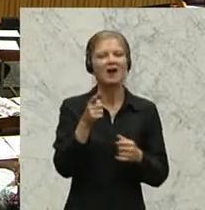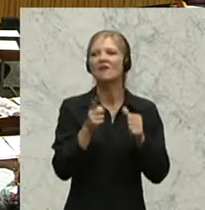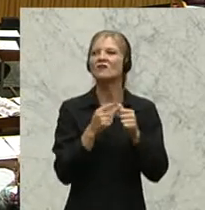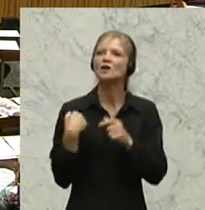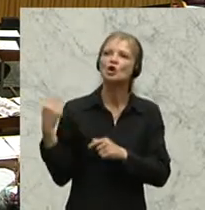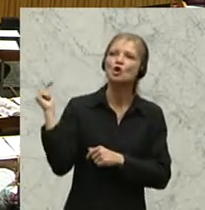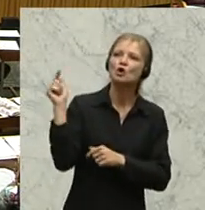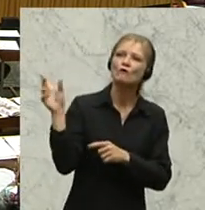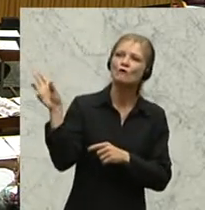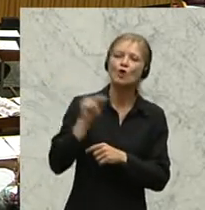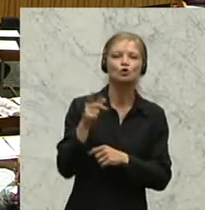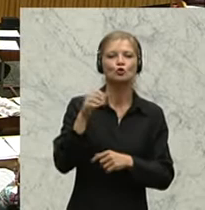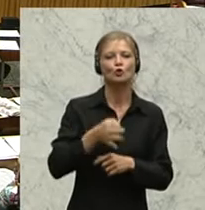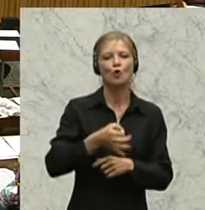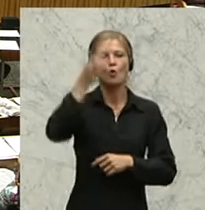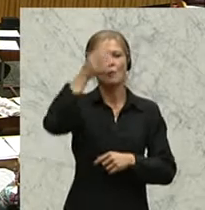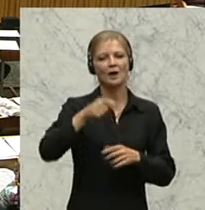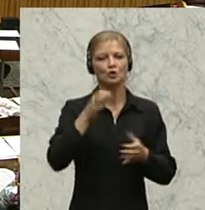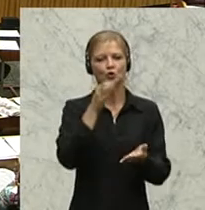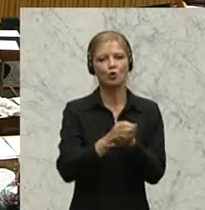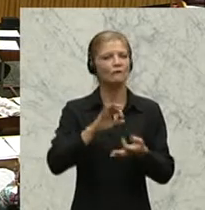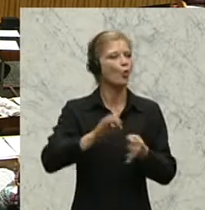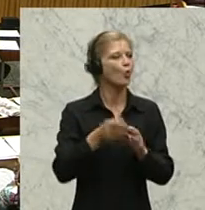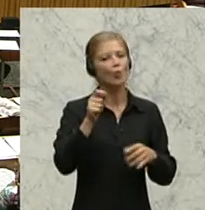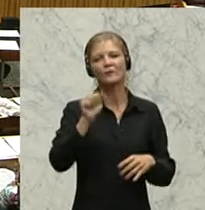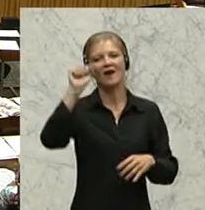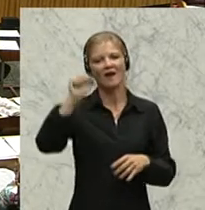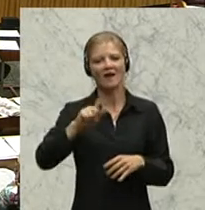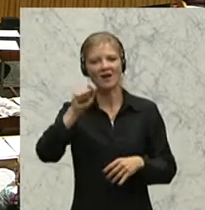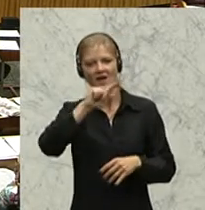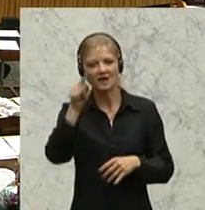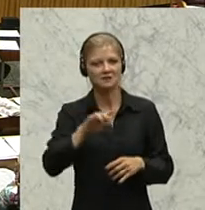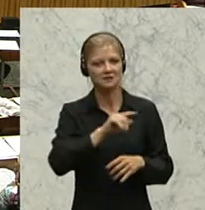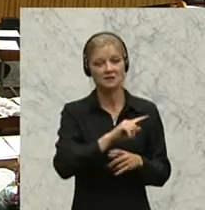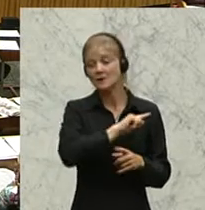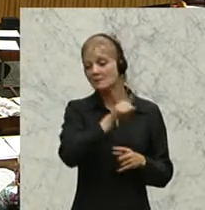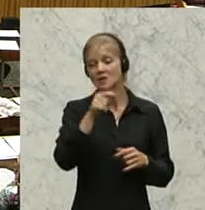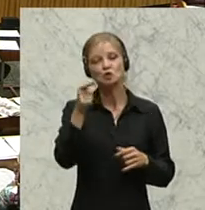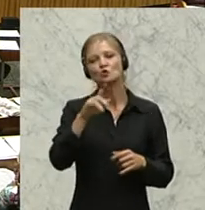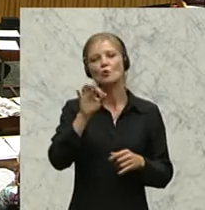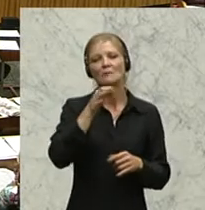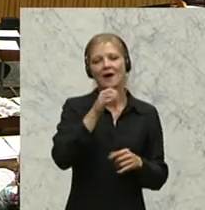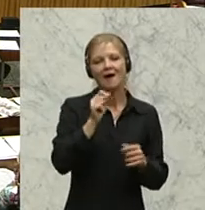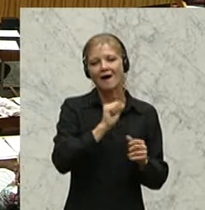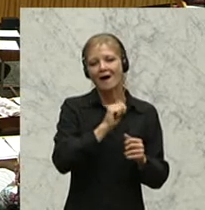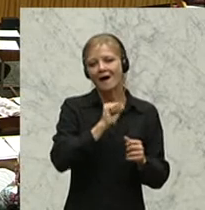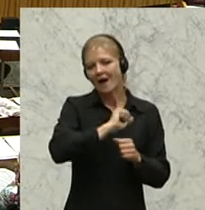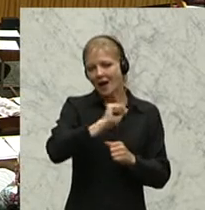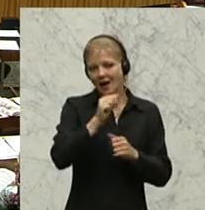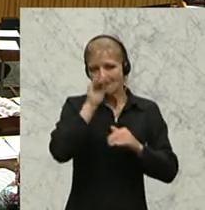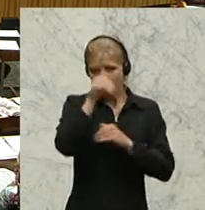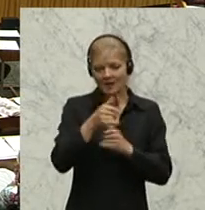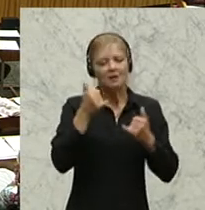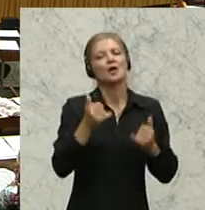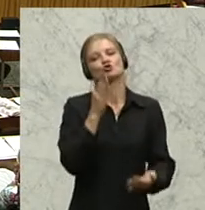von Epps kommen bis zum Eiberg, haben Sie jetzt schon Stau. Und wie da diese Fahrzeuge,